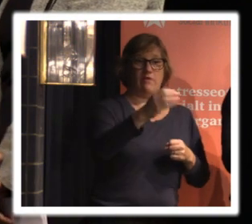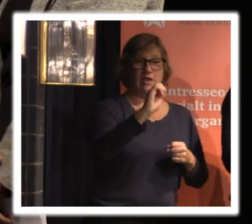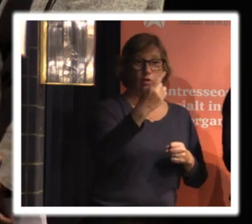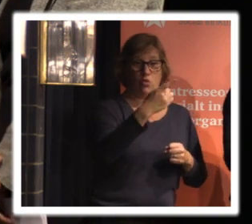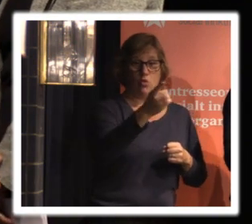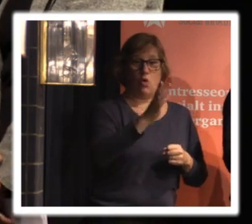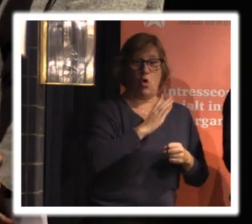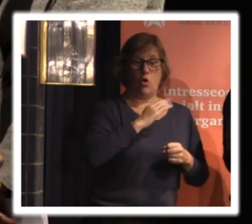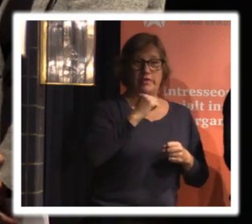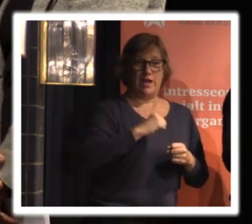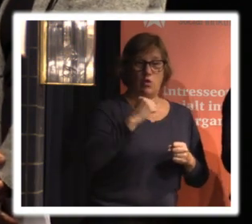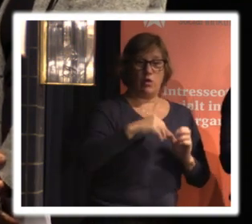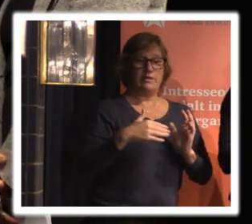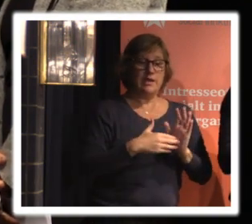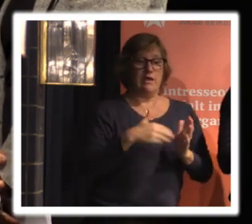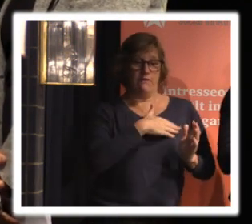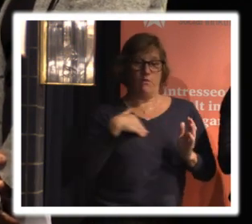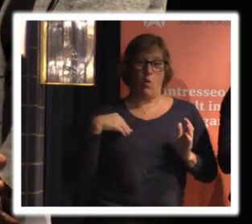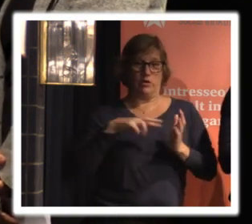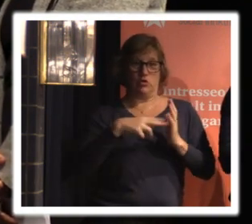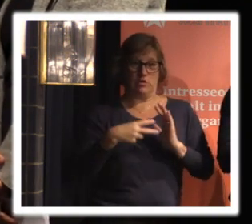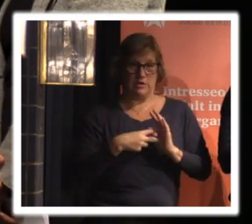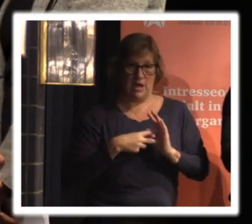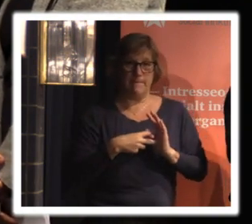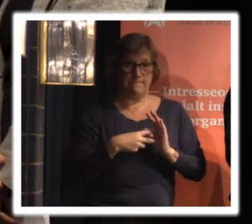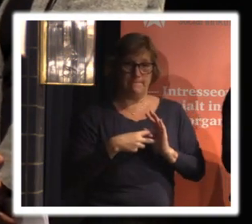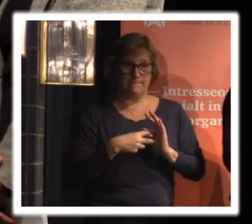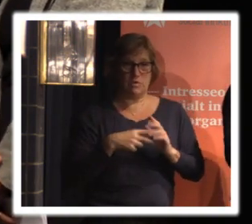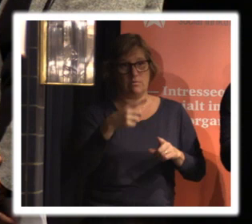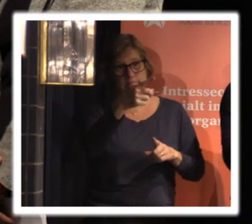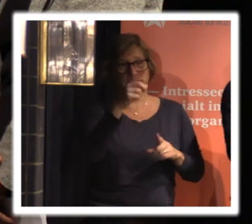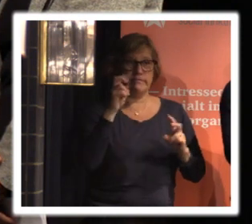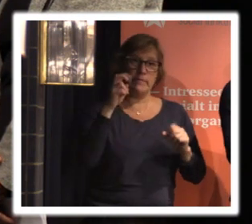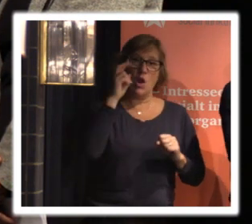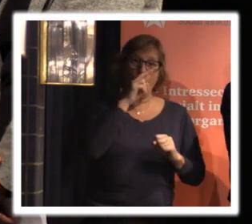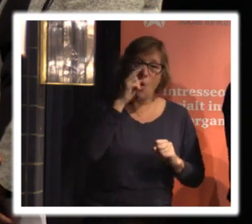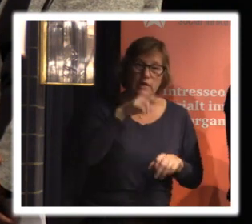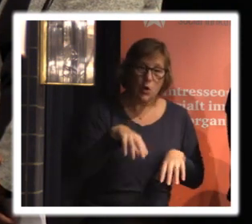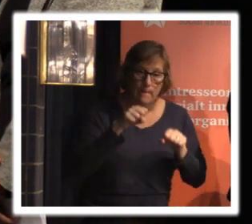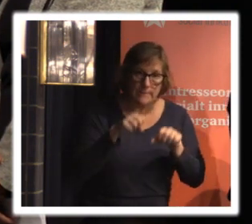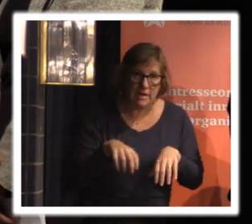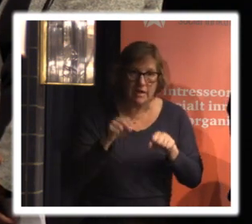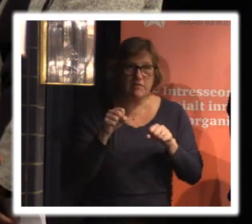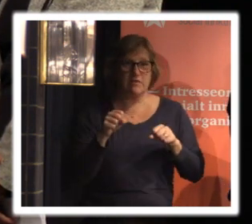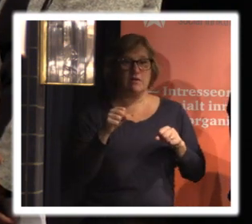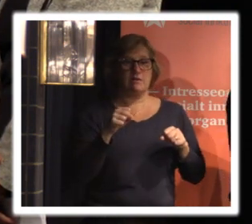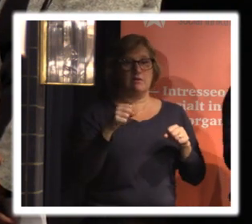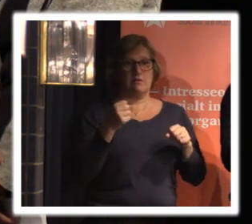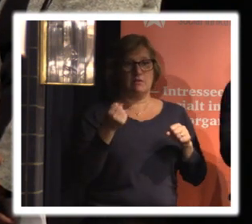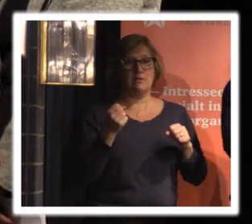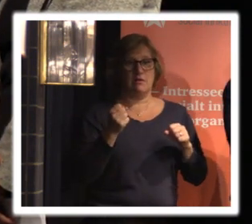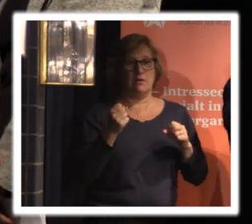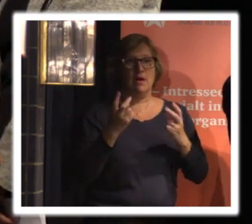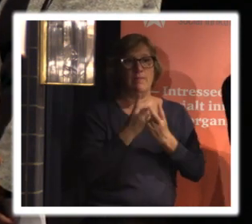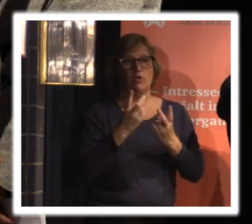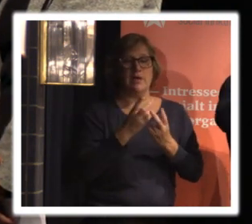en system alltså får uppgifterna som man har till lån så det liksom får tillgång till dem bara så det handlar ju om det att man ska